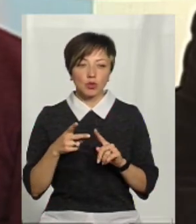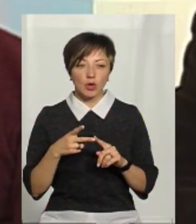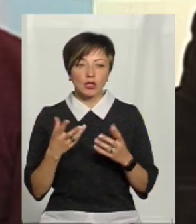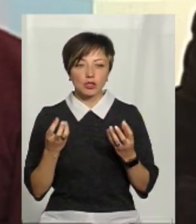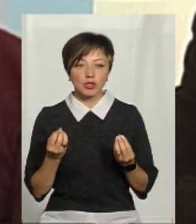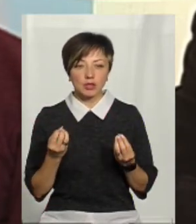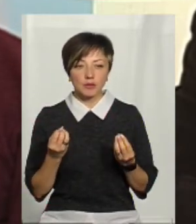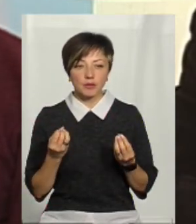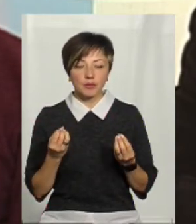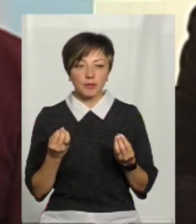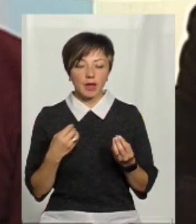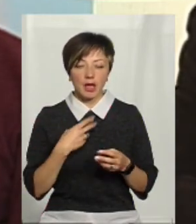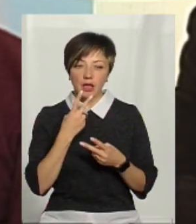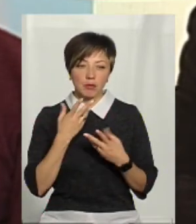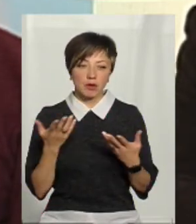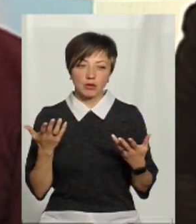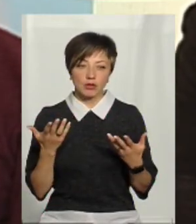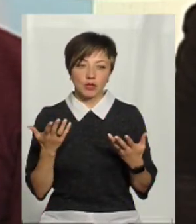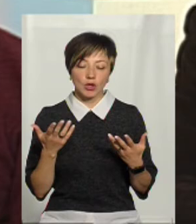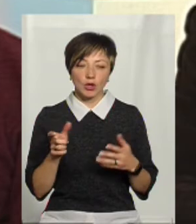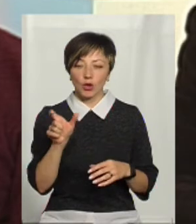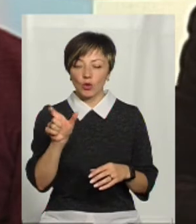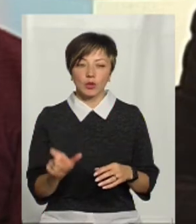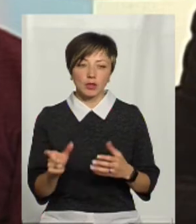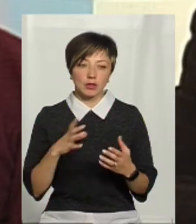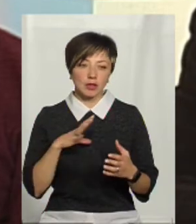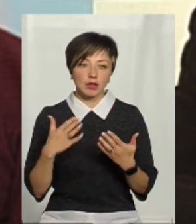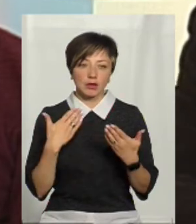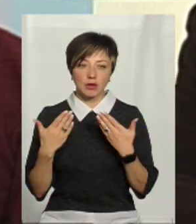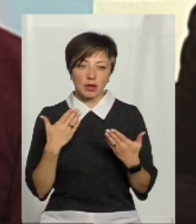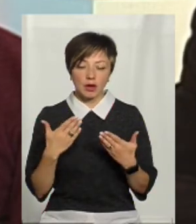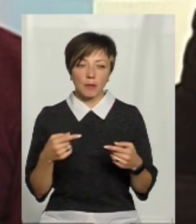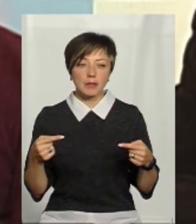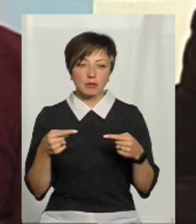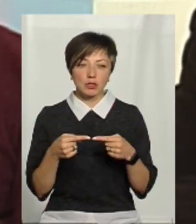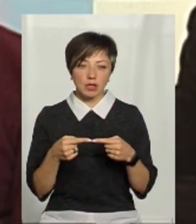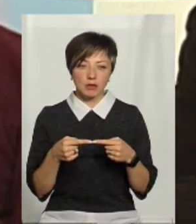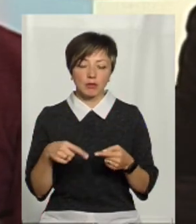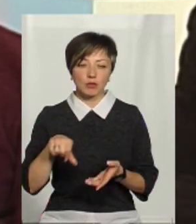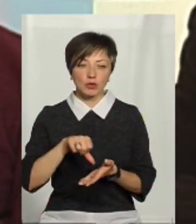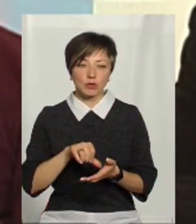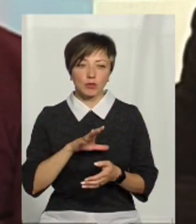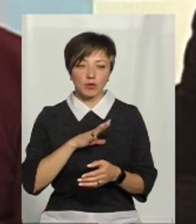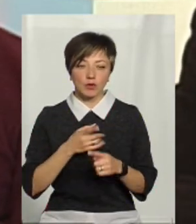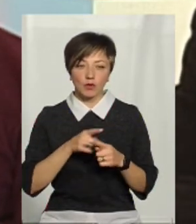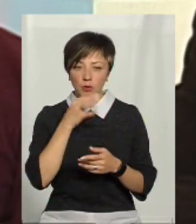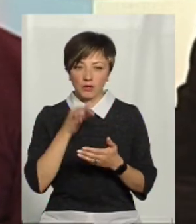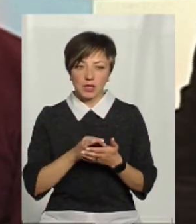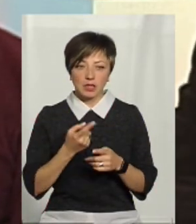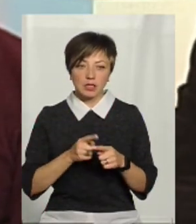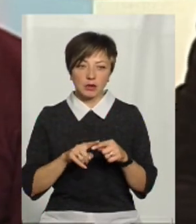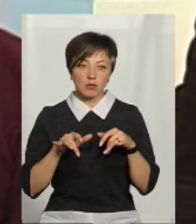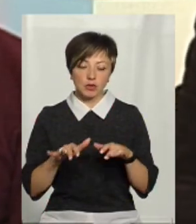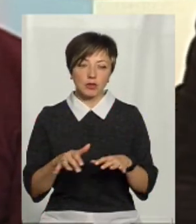я не бачив з людиною, я не говорю з людиною, яка безпосередньо приймала участь, відповідала за цей